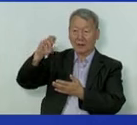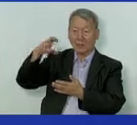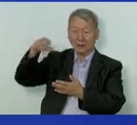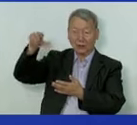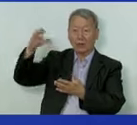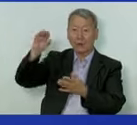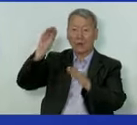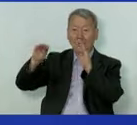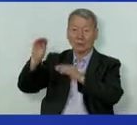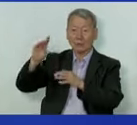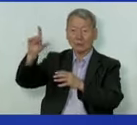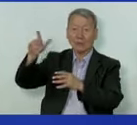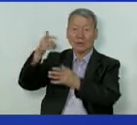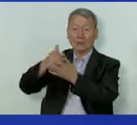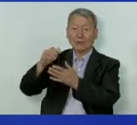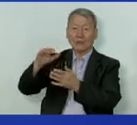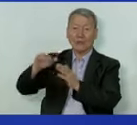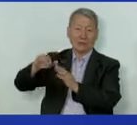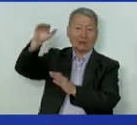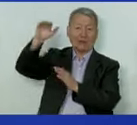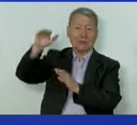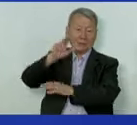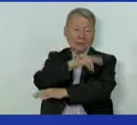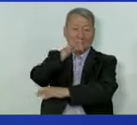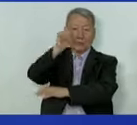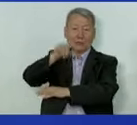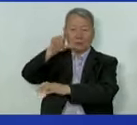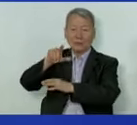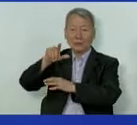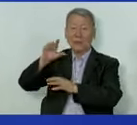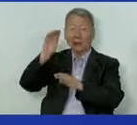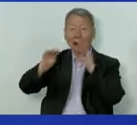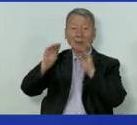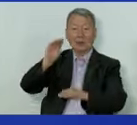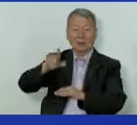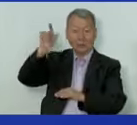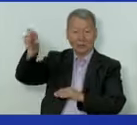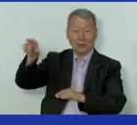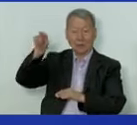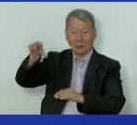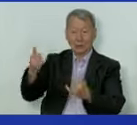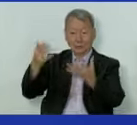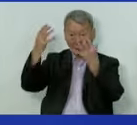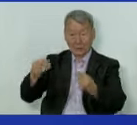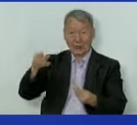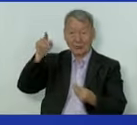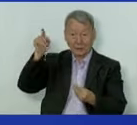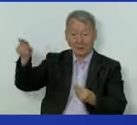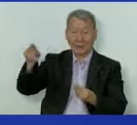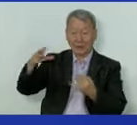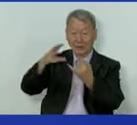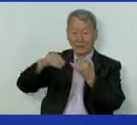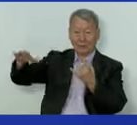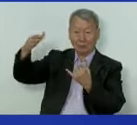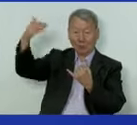пункт также обеспечен приоритетным порядком медицинскими препаратами. И на сегодняшний день на